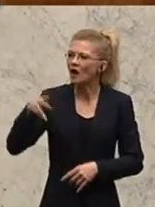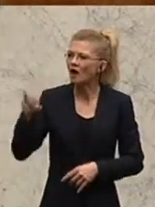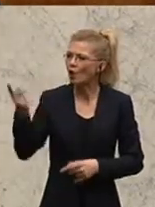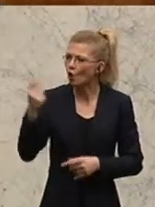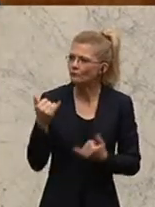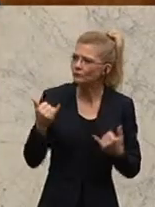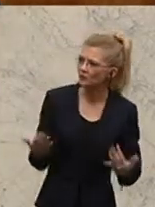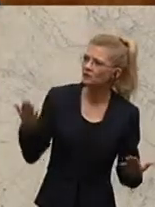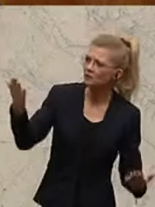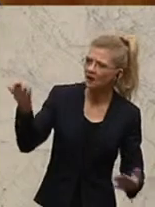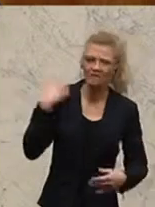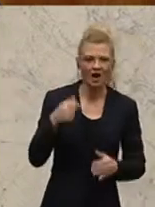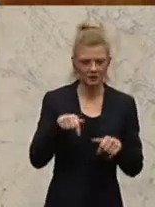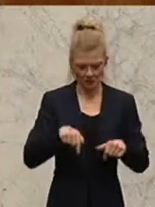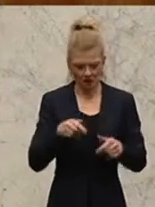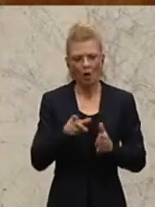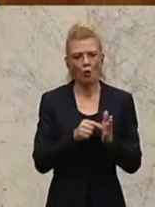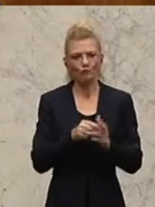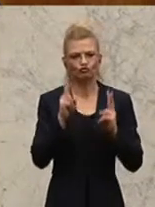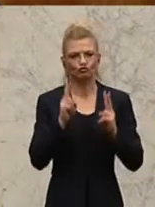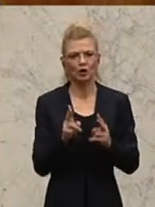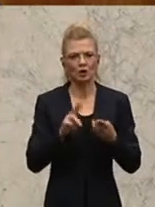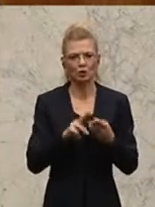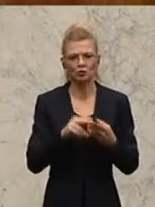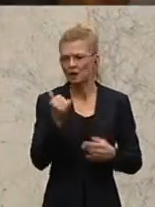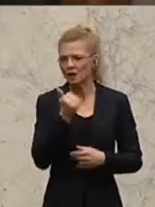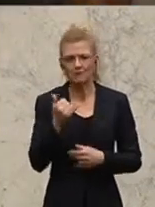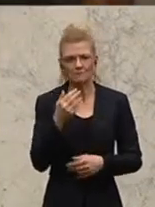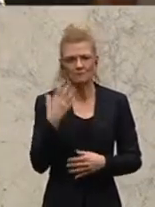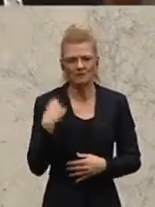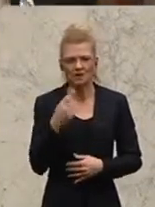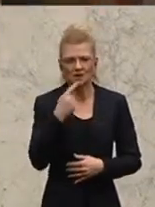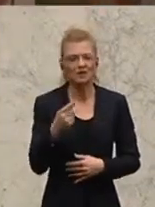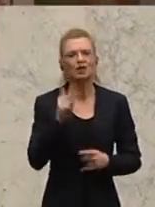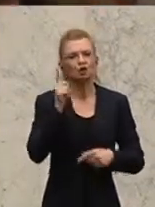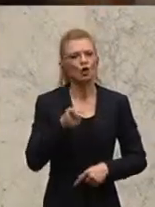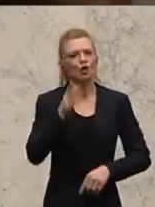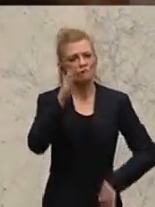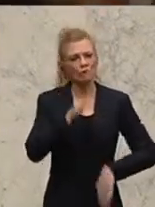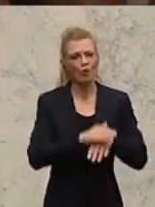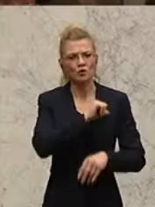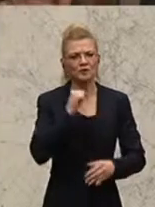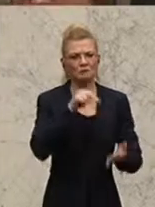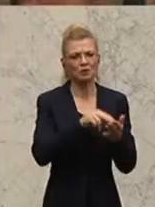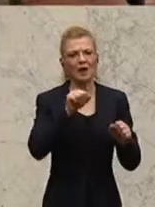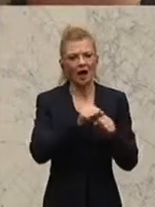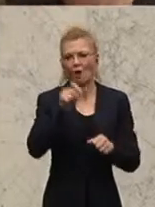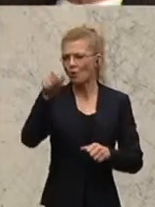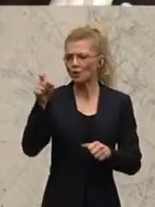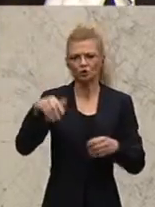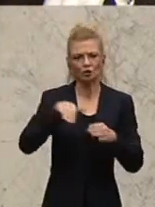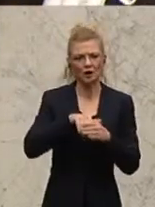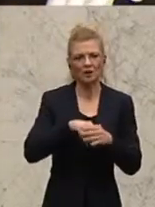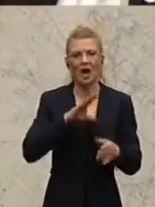da herunten mehrfach gestanden, hat gesagt Brigitte Jank. Sie ist für eine volle Autonomie auch personell. Aber wenn es dann um die Umsetzung geht, dann fehlt hier die